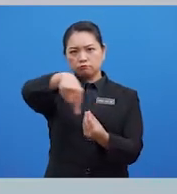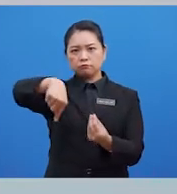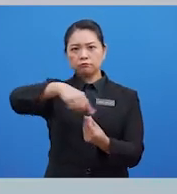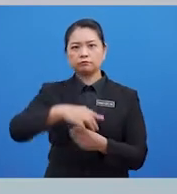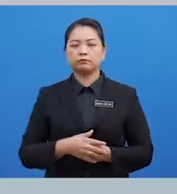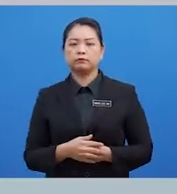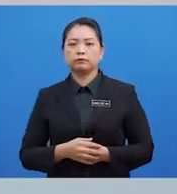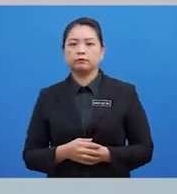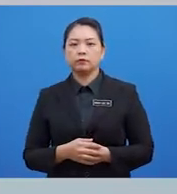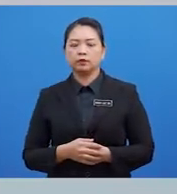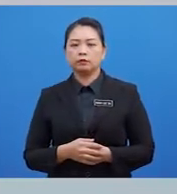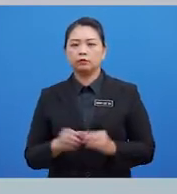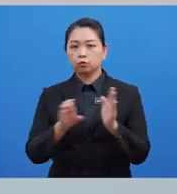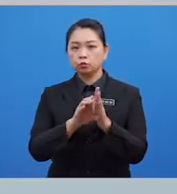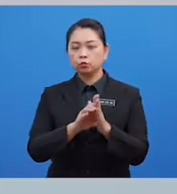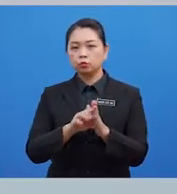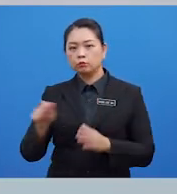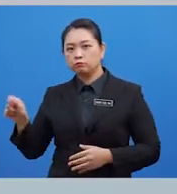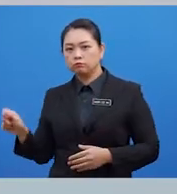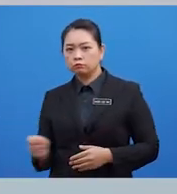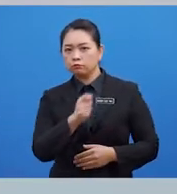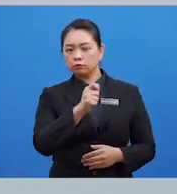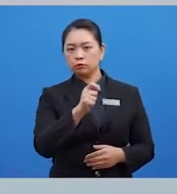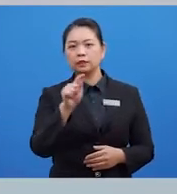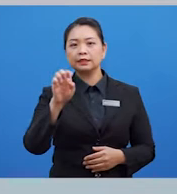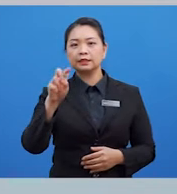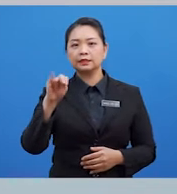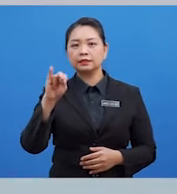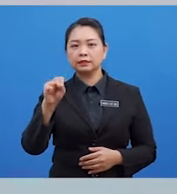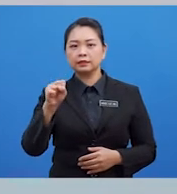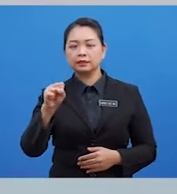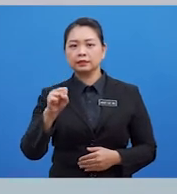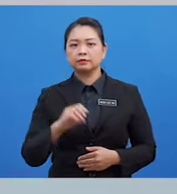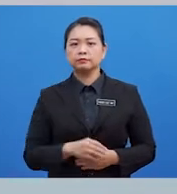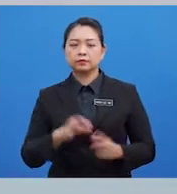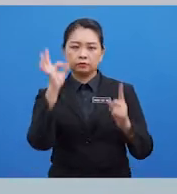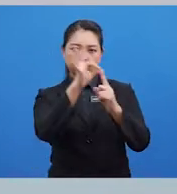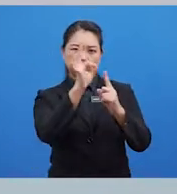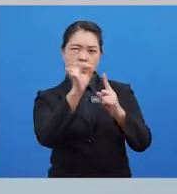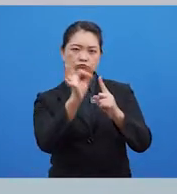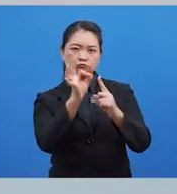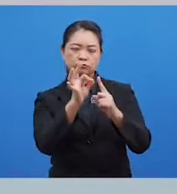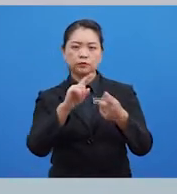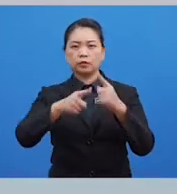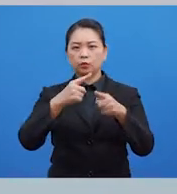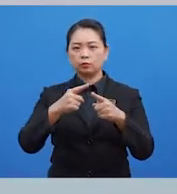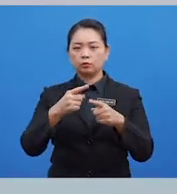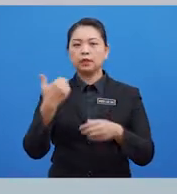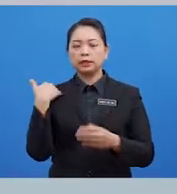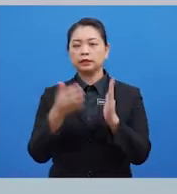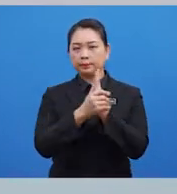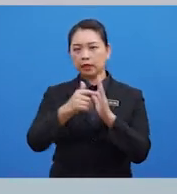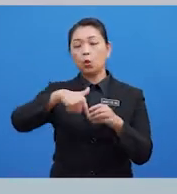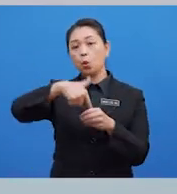Persekitaran Aksi Memukul Bola Tennis Dari Pihak Lawan Dan Menangkap Bola Jaring Dari Hantaran Kawan